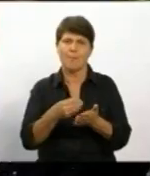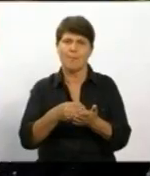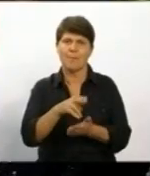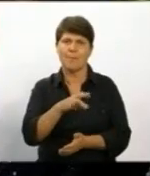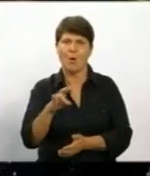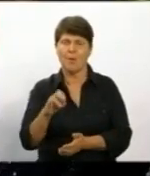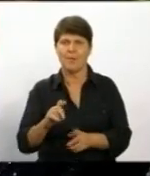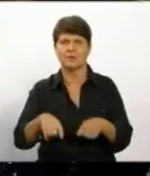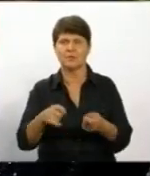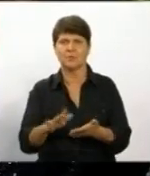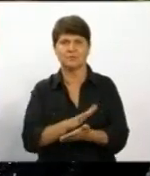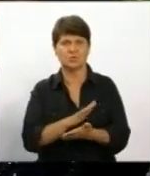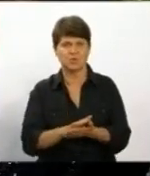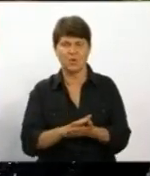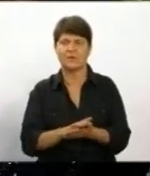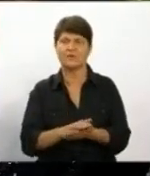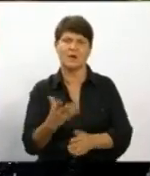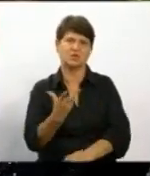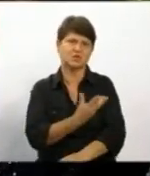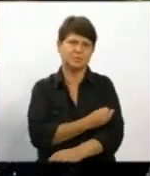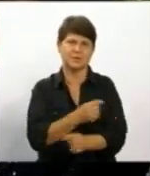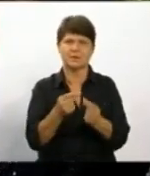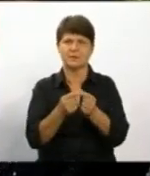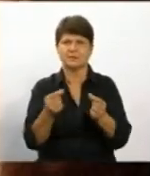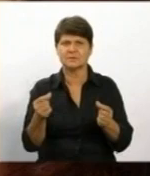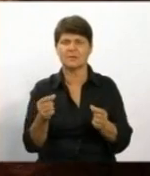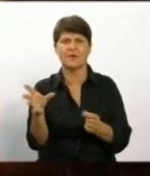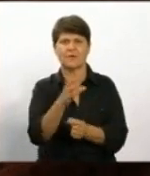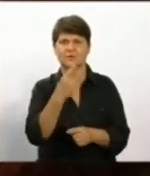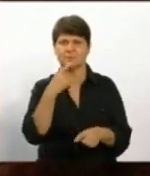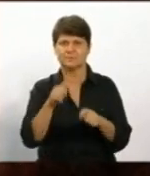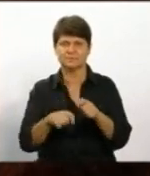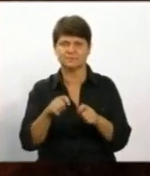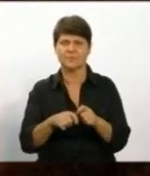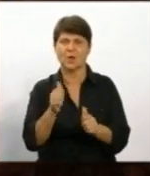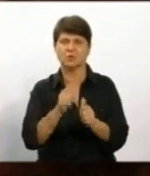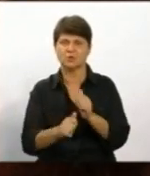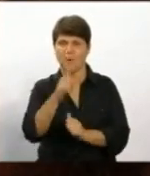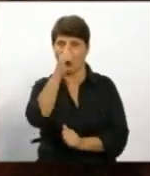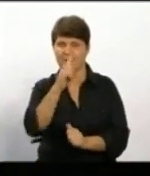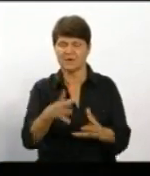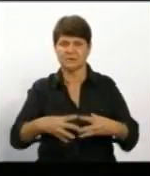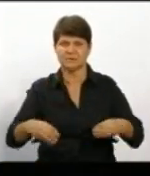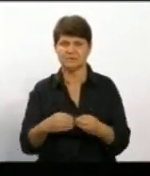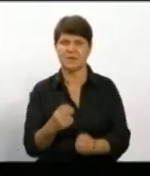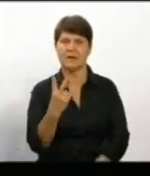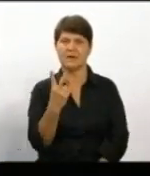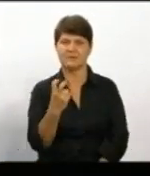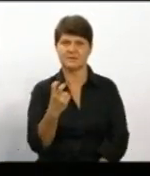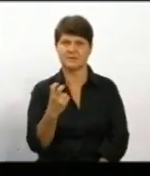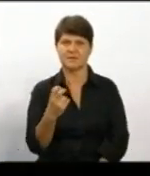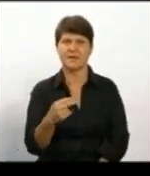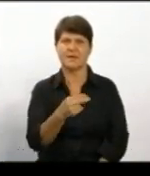теж дають безоплатно. Родина, в якій виховує дитину хвору на діабет, щомісяця отримує допомогу у розмірі 200 євро, говорить